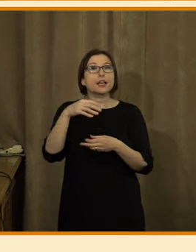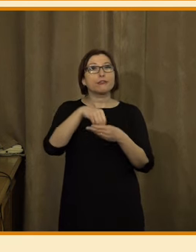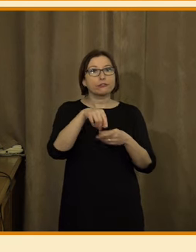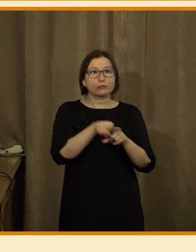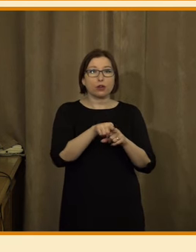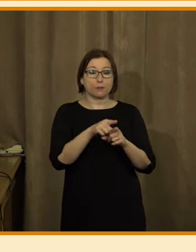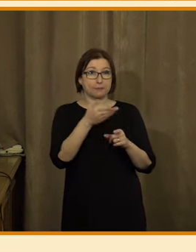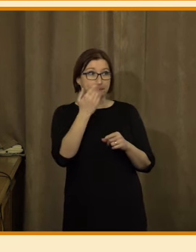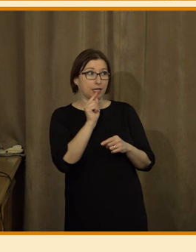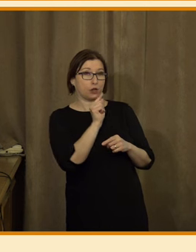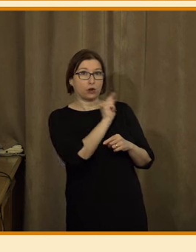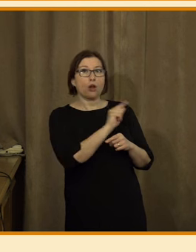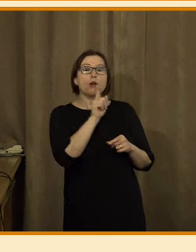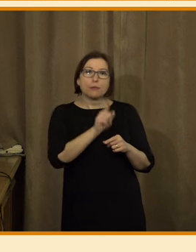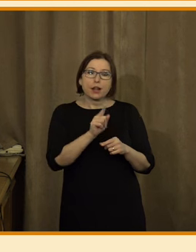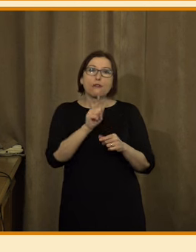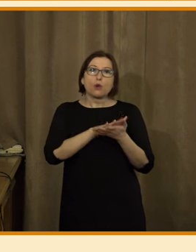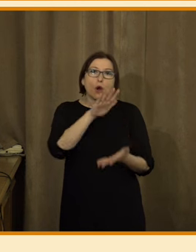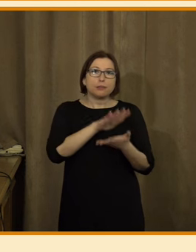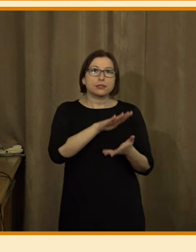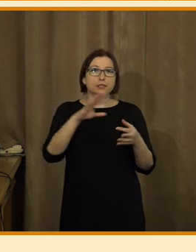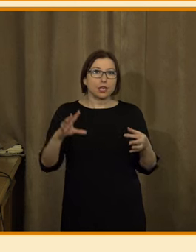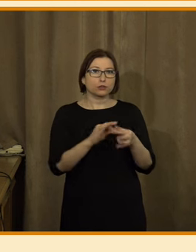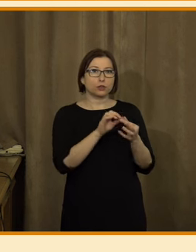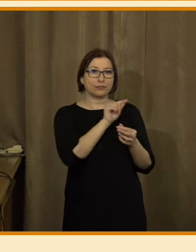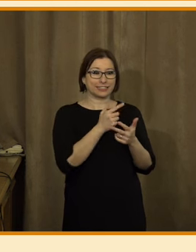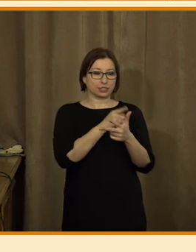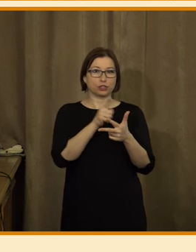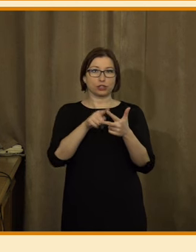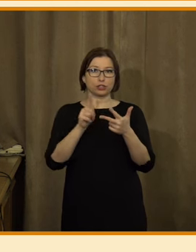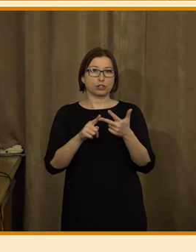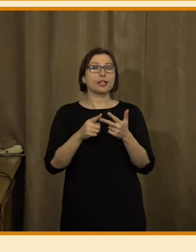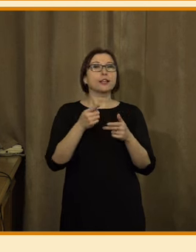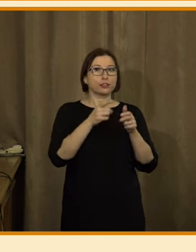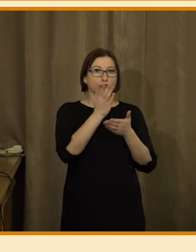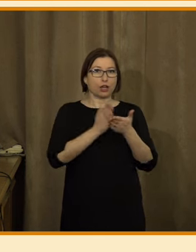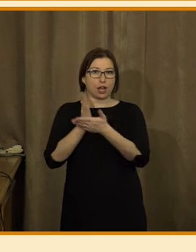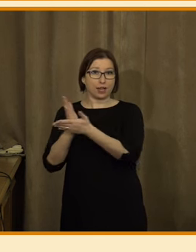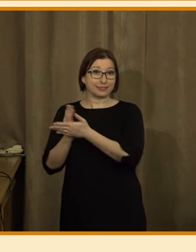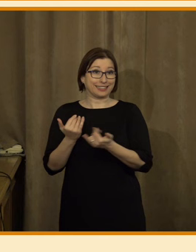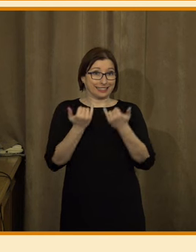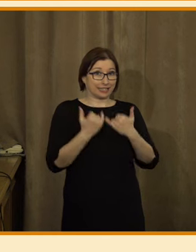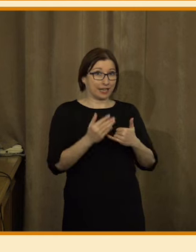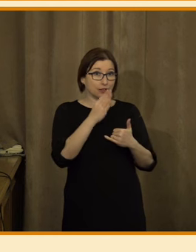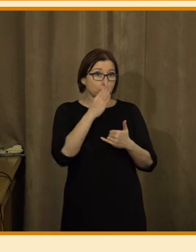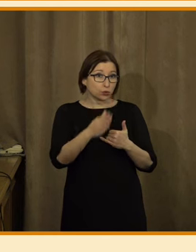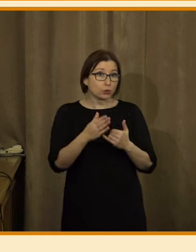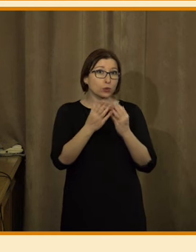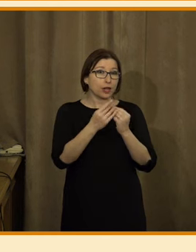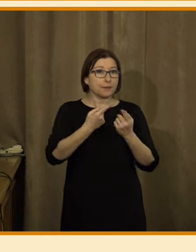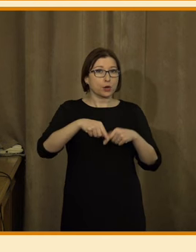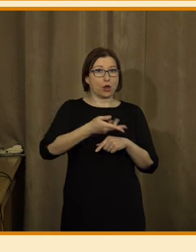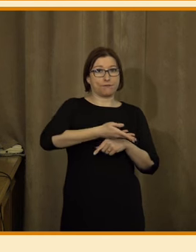šetření dali, aby reflektovali i obsah těch tří panelů, které dnes pro